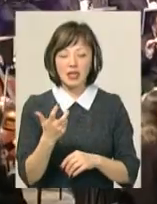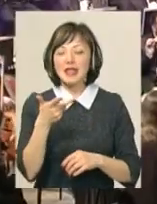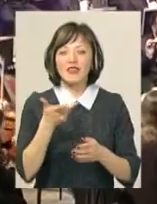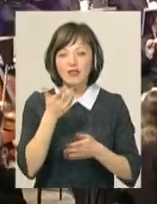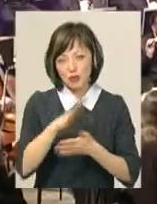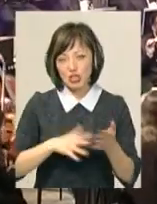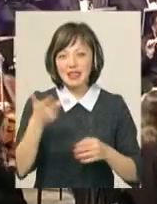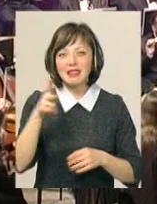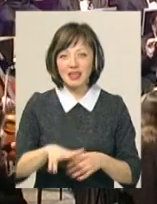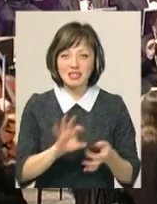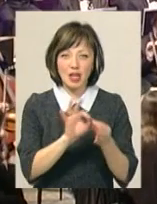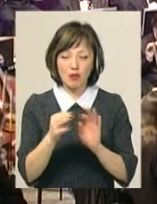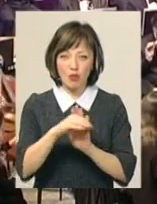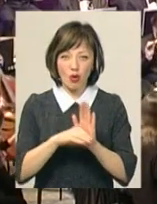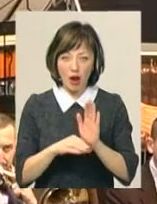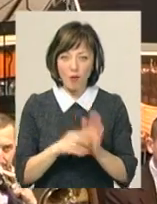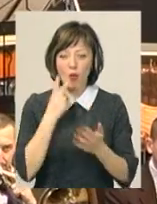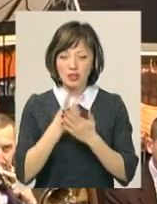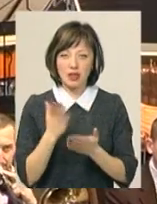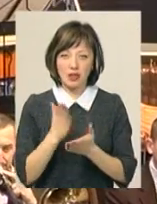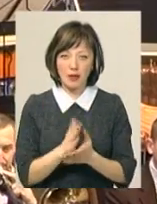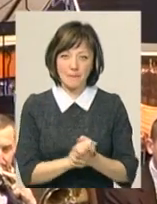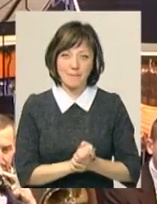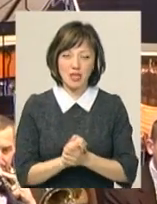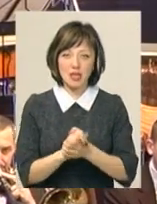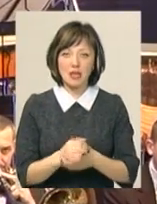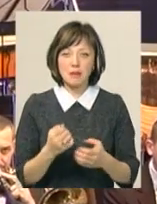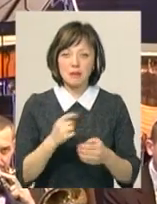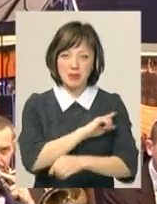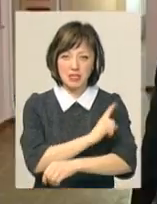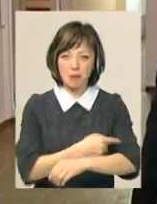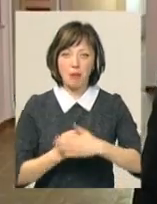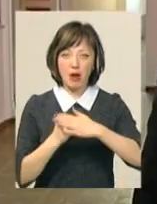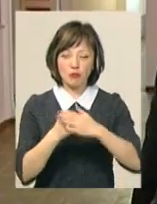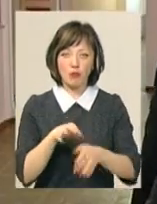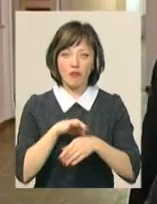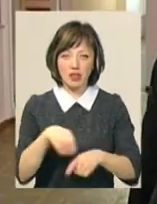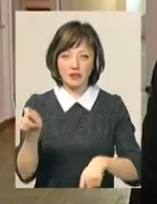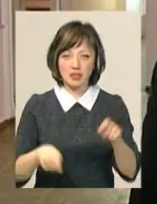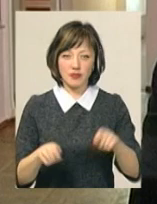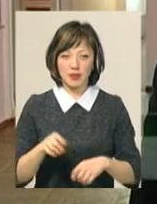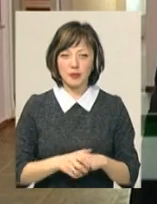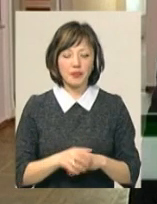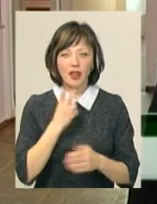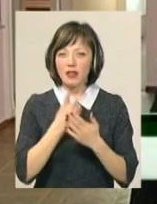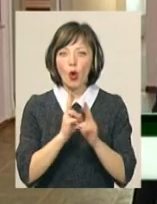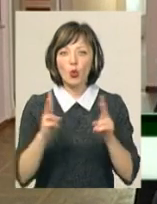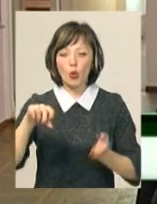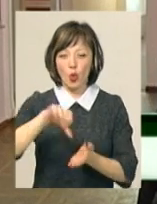трьома різними диригентами і показав, що є міцним базисом для проведення фестивалей. Не дивлячись, хто стоїть за пультом,